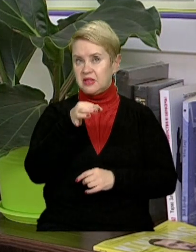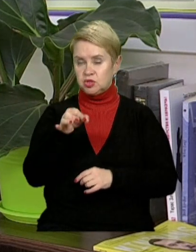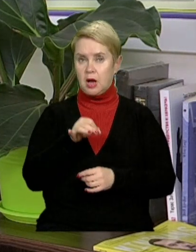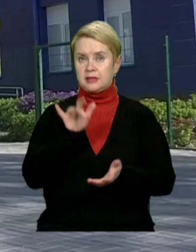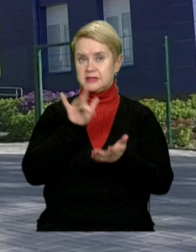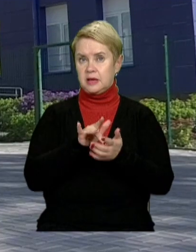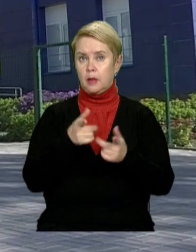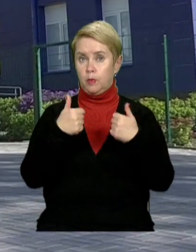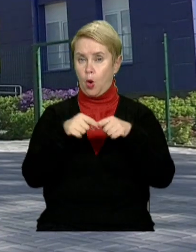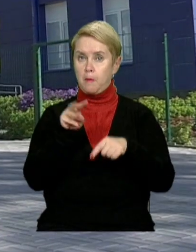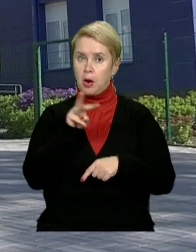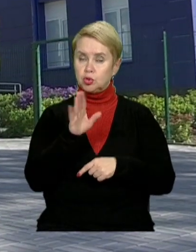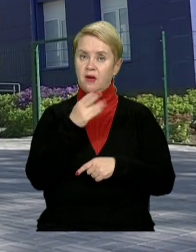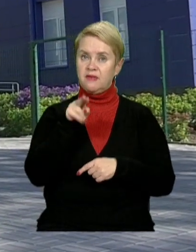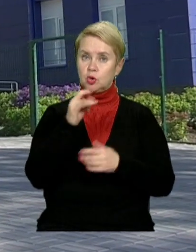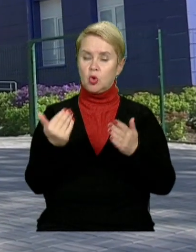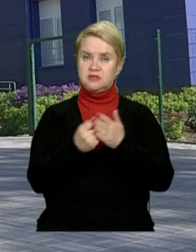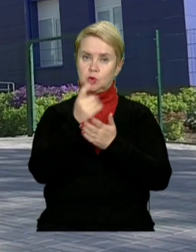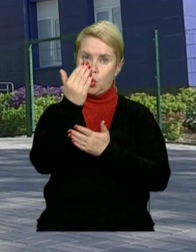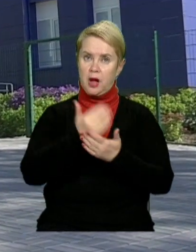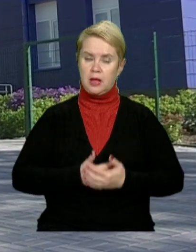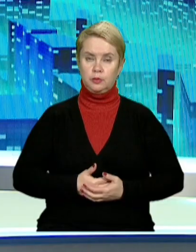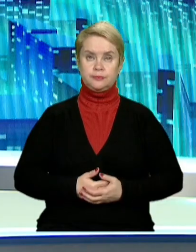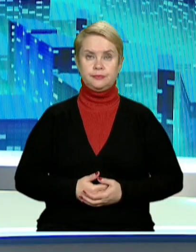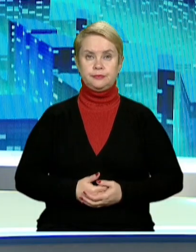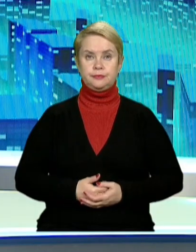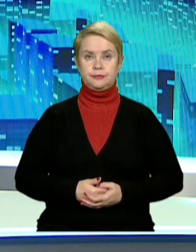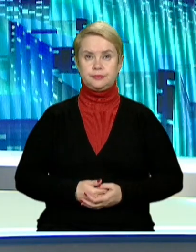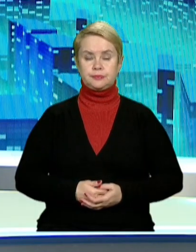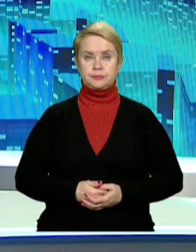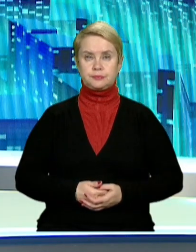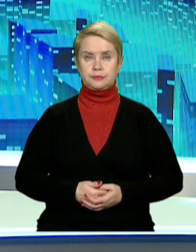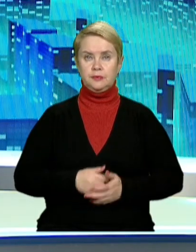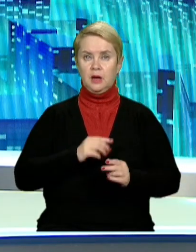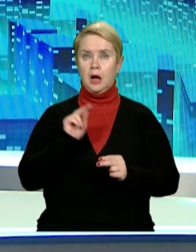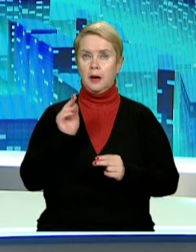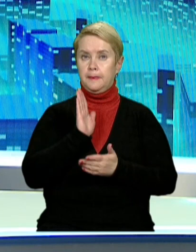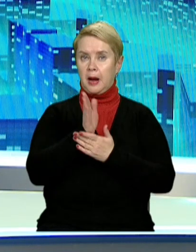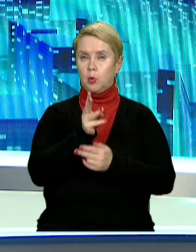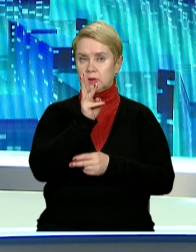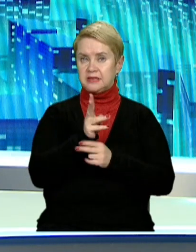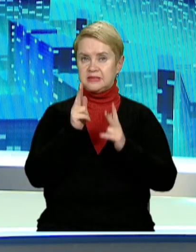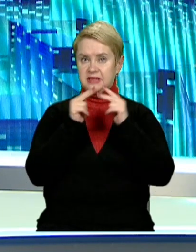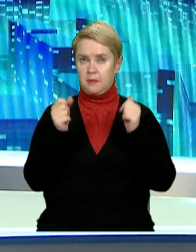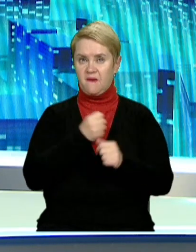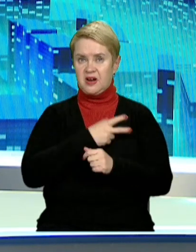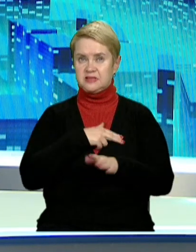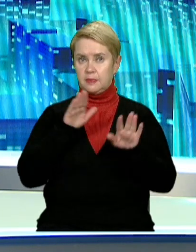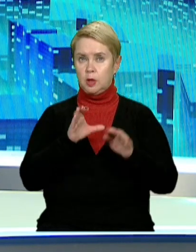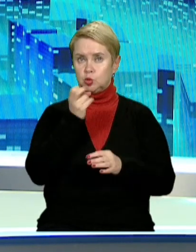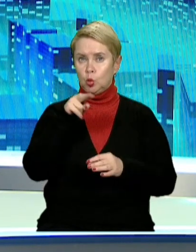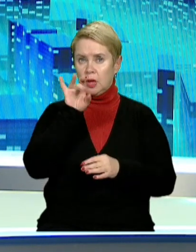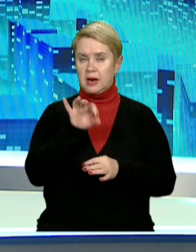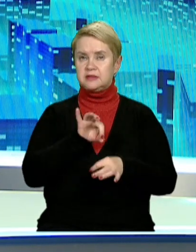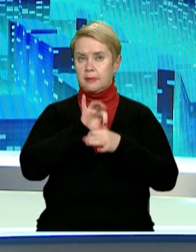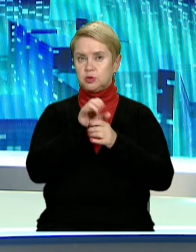населених пунктах. Марко Ручка, Дмитрий Вєтров, новини 11 каналу. Пряму трансляцію з Дніпра у французьке місто Сутерен